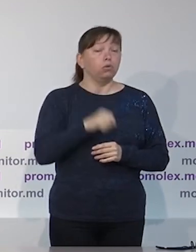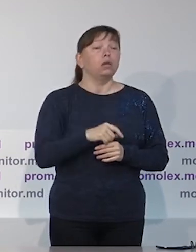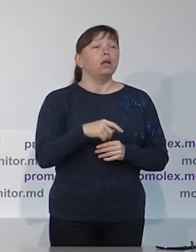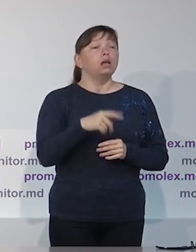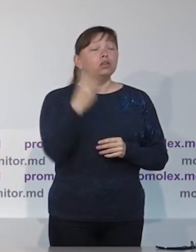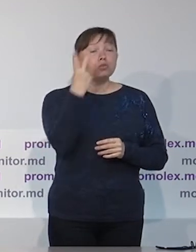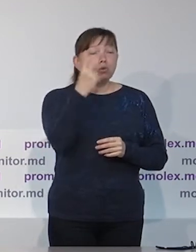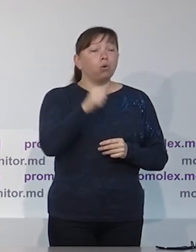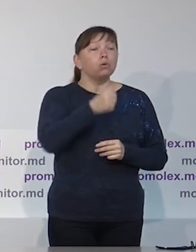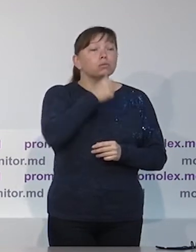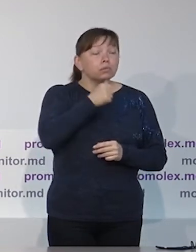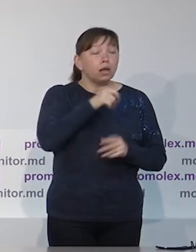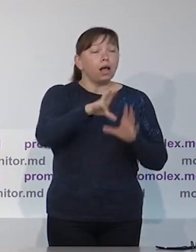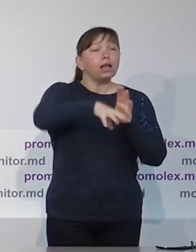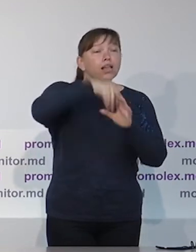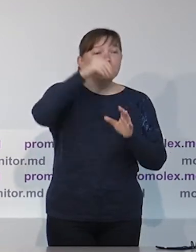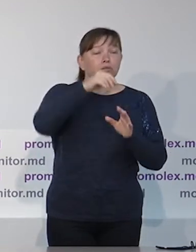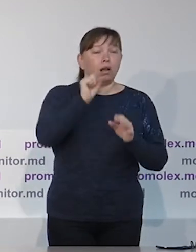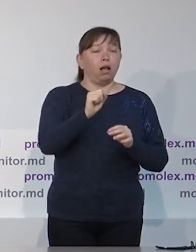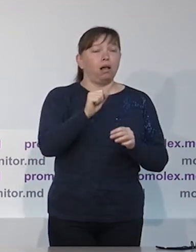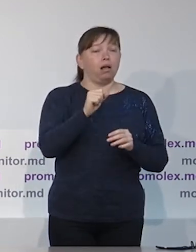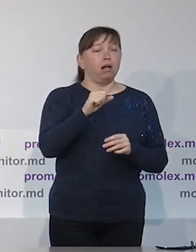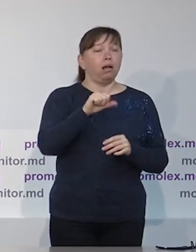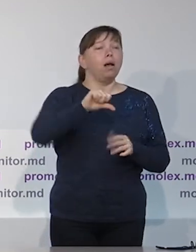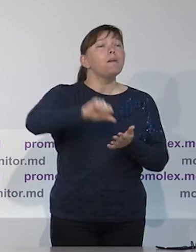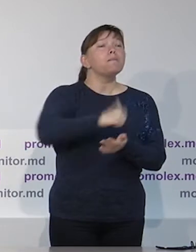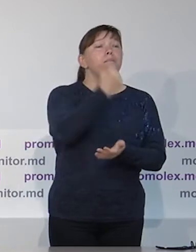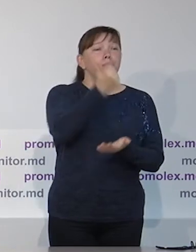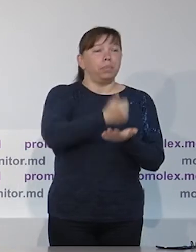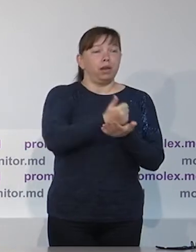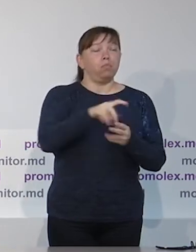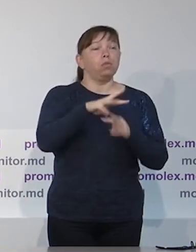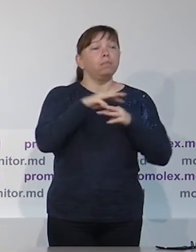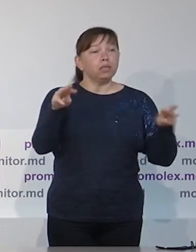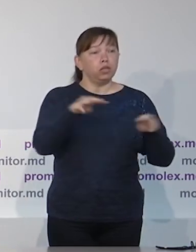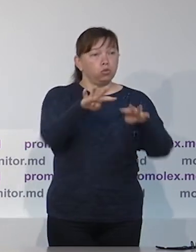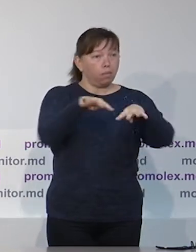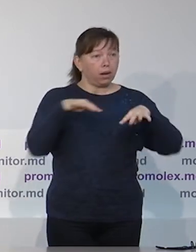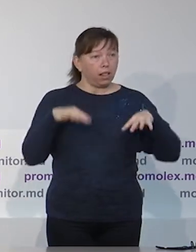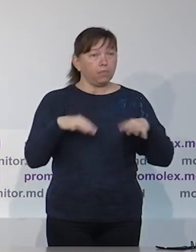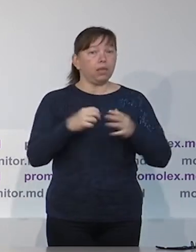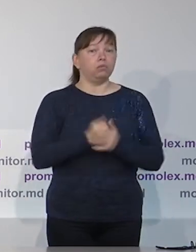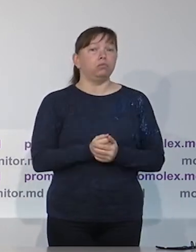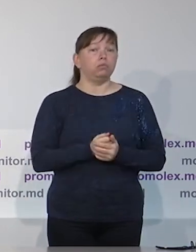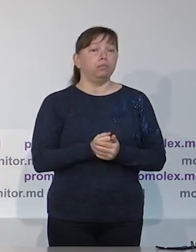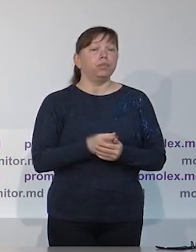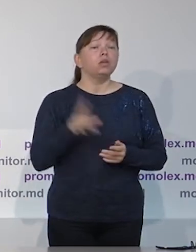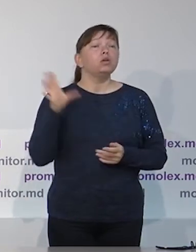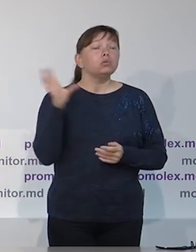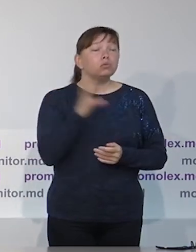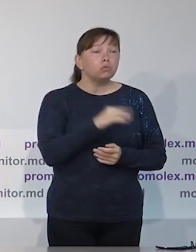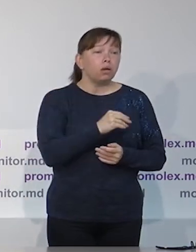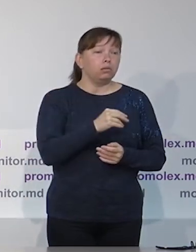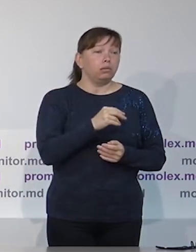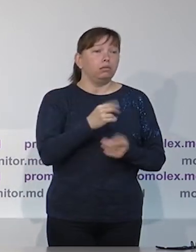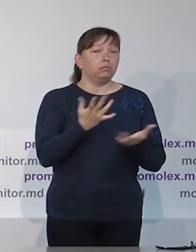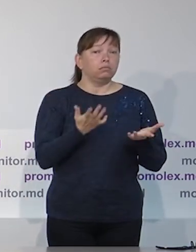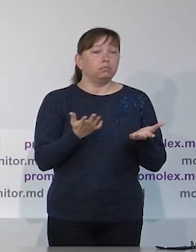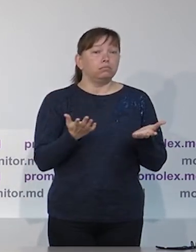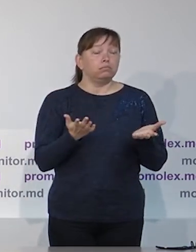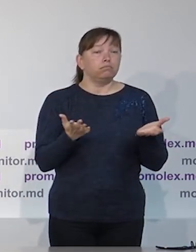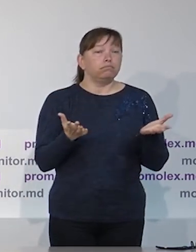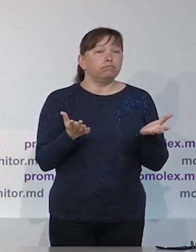это отметили в первом отчете. все этапы, которые были пройдены начиная с